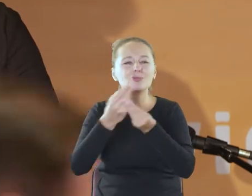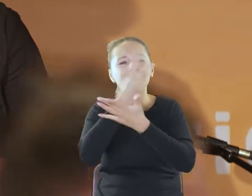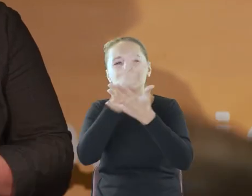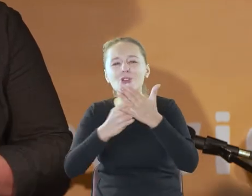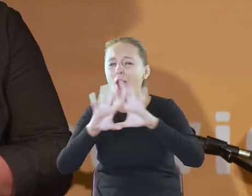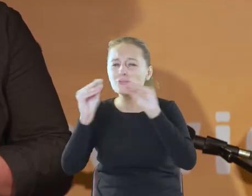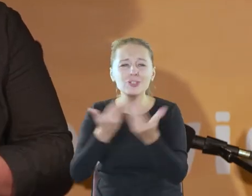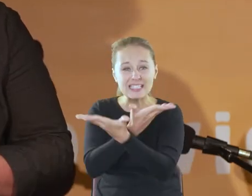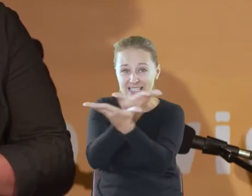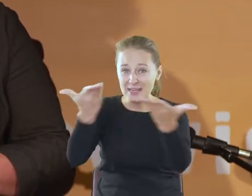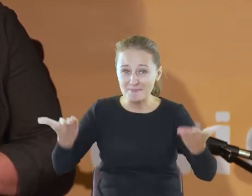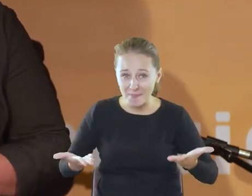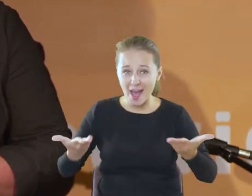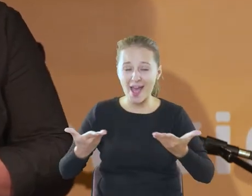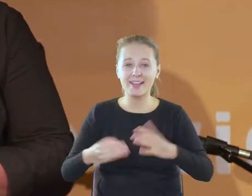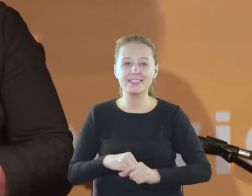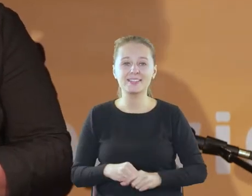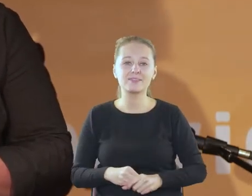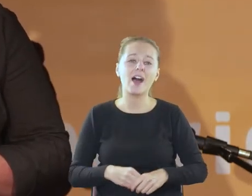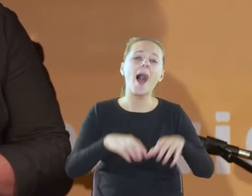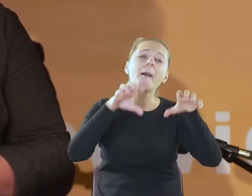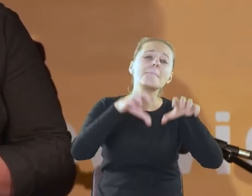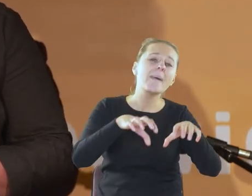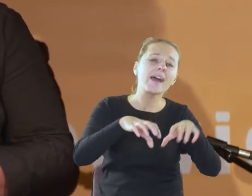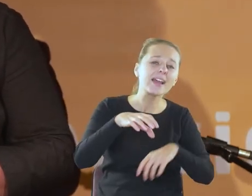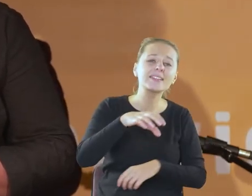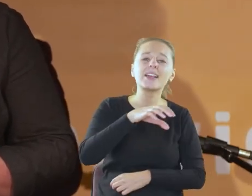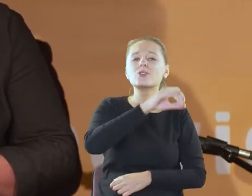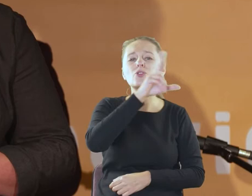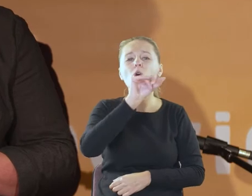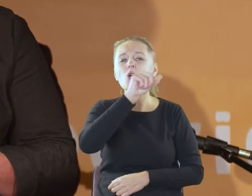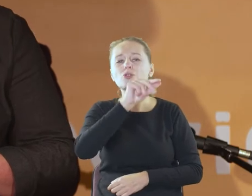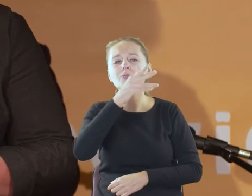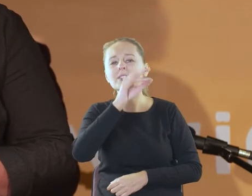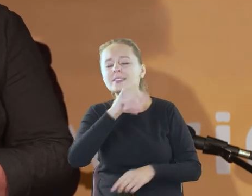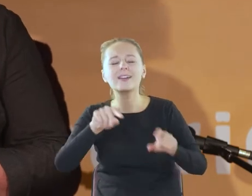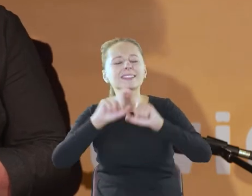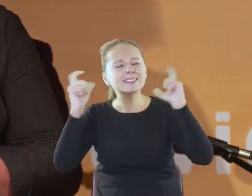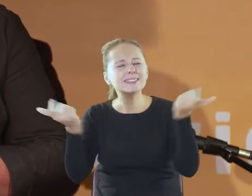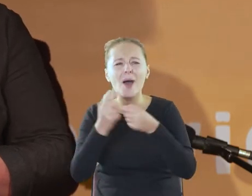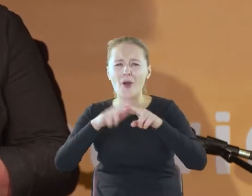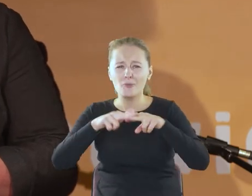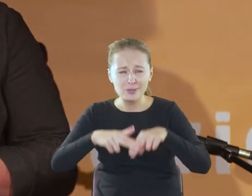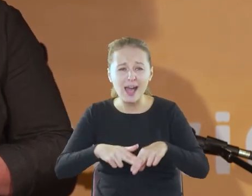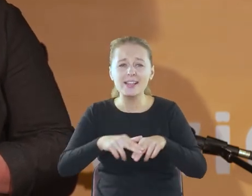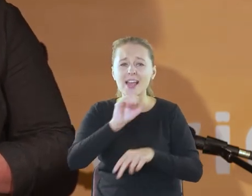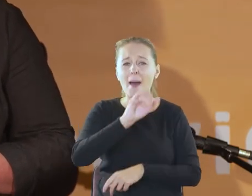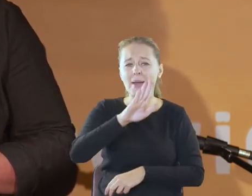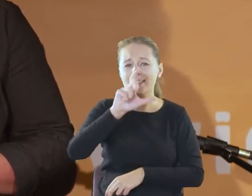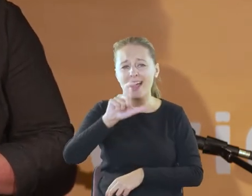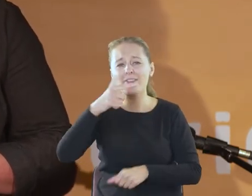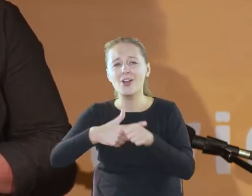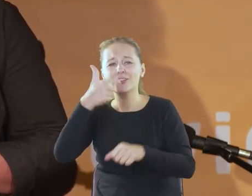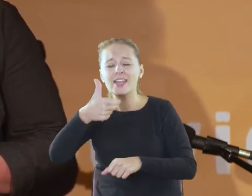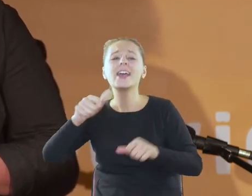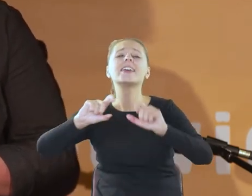wszystkich państwa od pani prezes Ireny Koźmińskiej i całego zespołu Fundacji ABC 21 Cała Polska czyta dzieciom. No